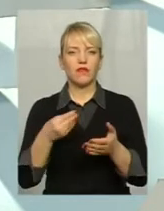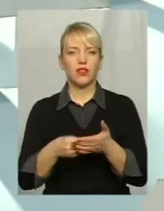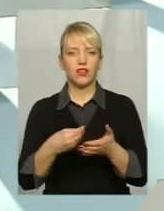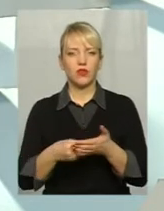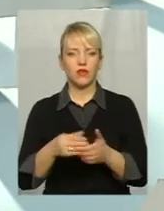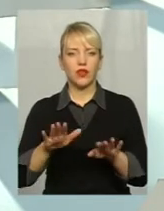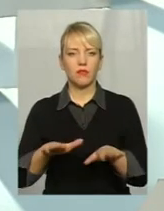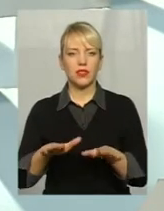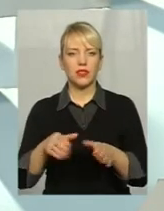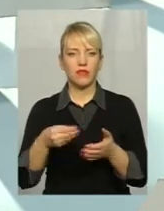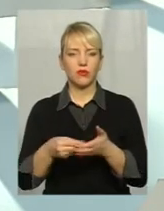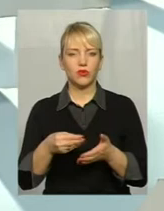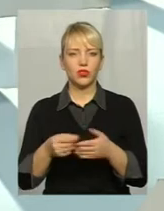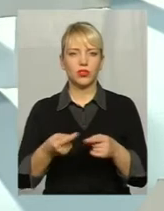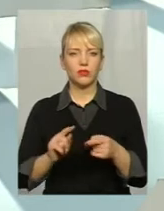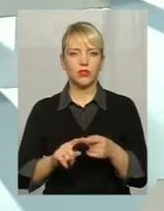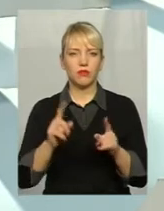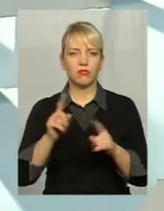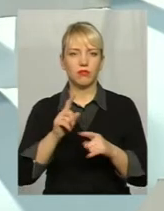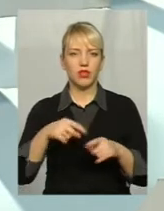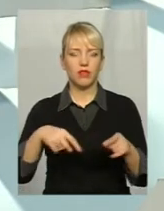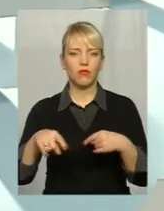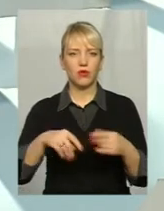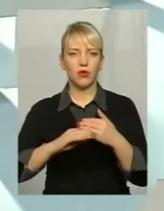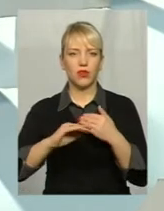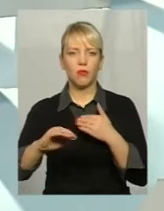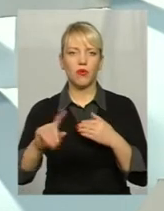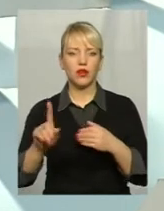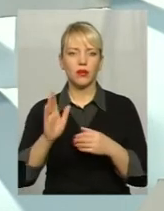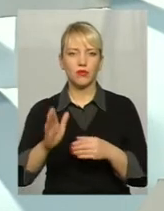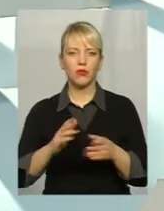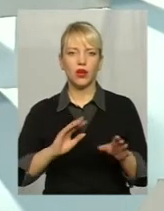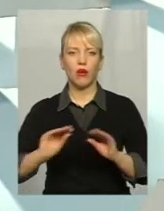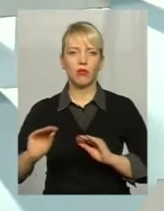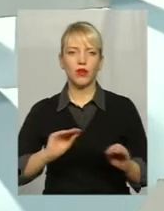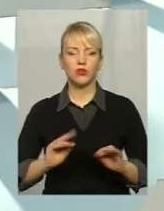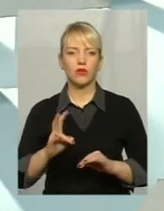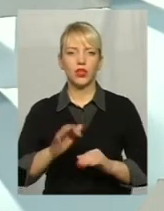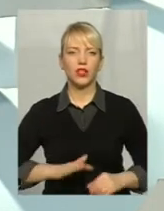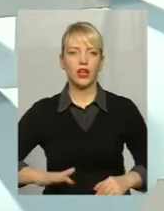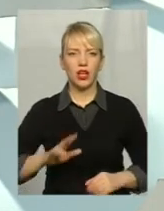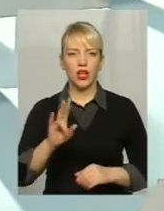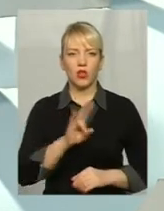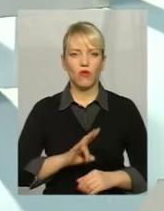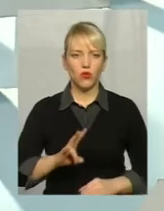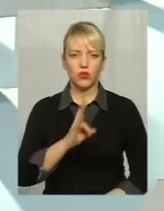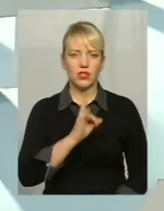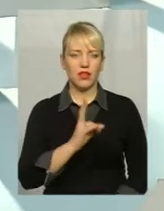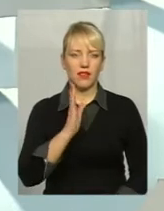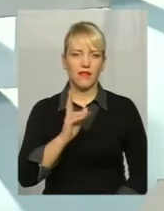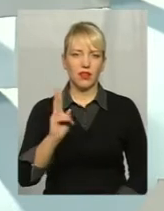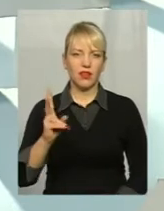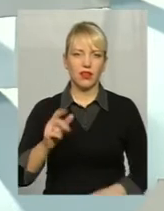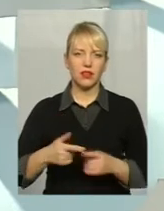бюджетом це міні-футбольне поле, яке буде облаштоване на території Новостського НВК За